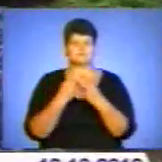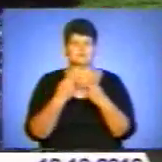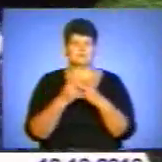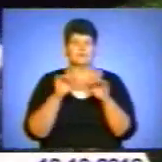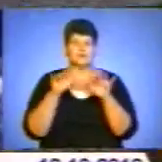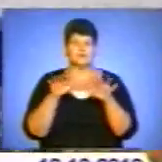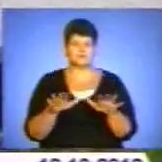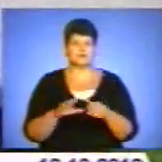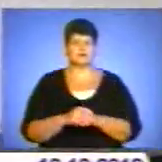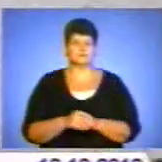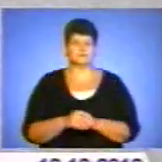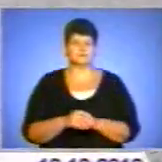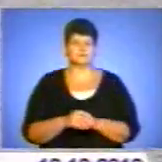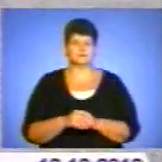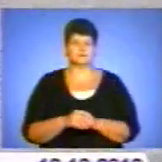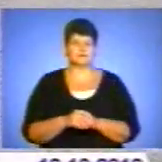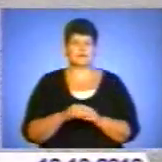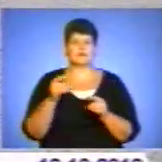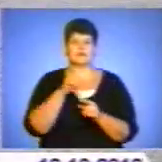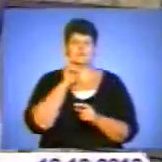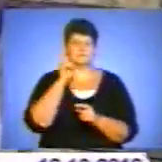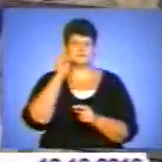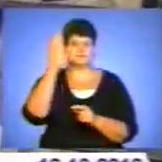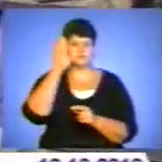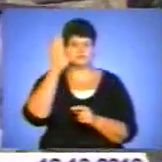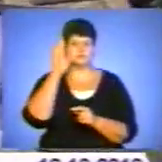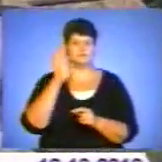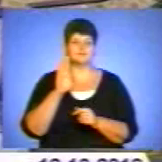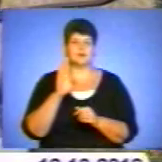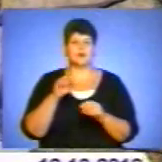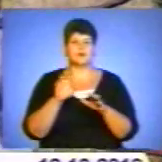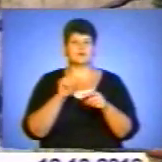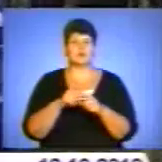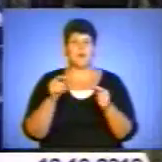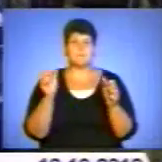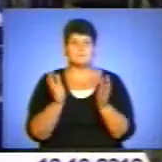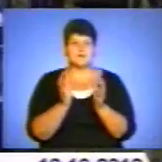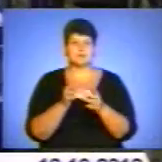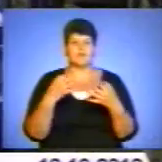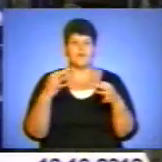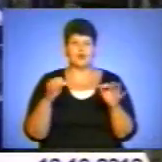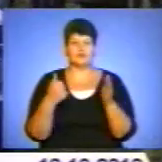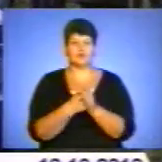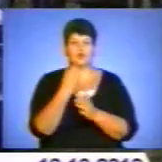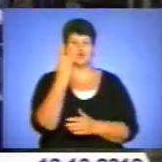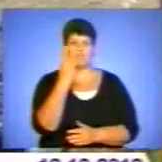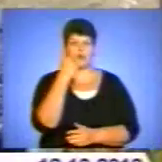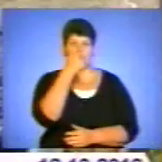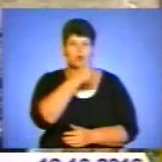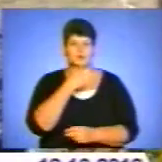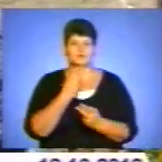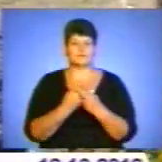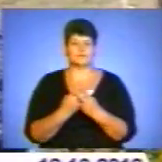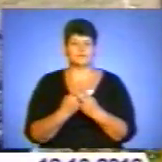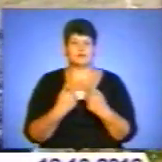Кримінального кодексу України. Неповнолітнім загрожує обмеження чи позбавлення волі строком до трьох років. Я не